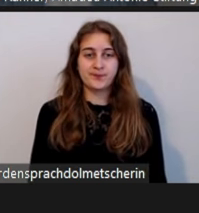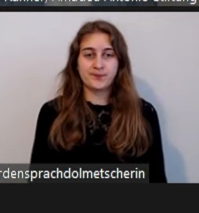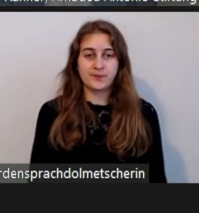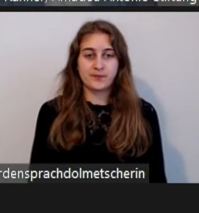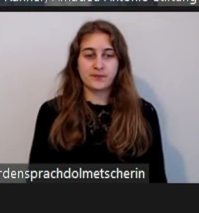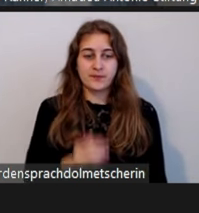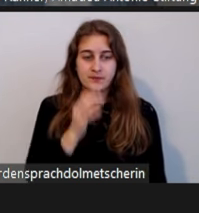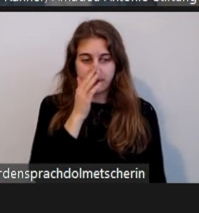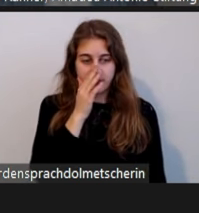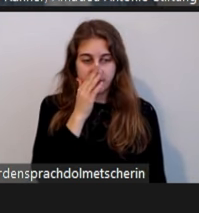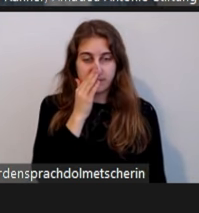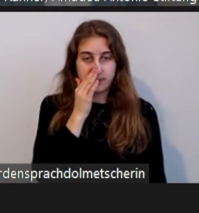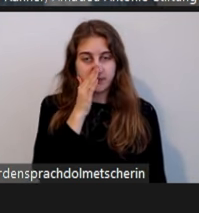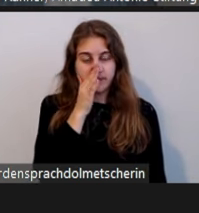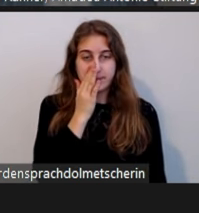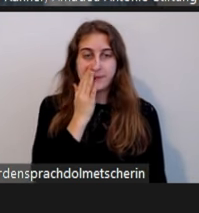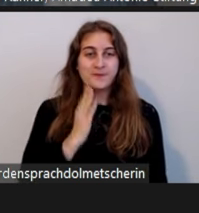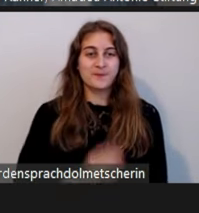Genau.